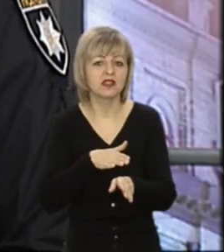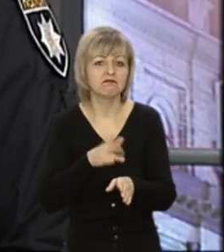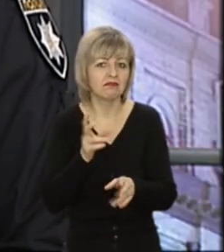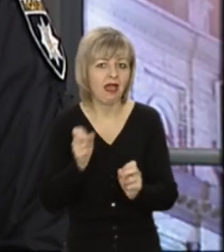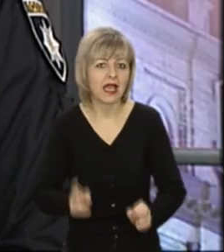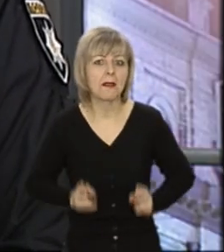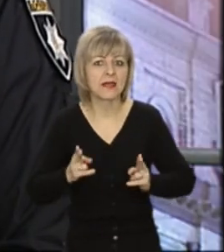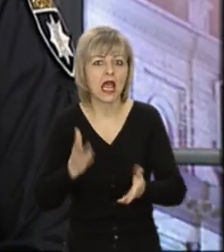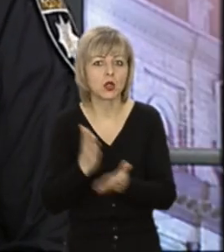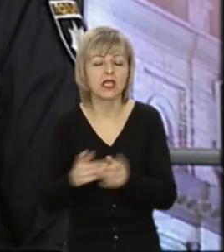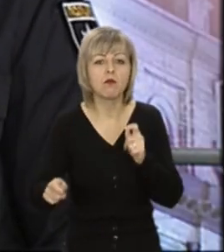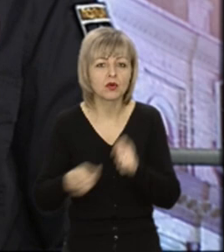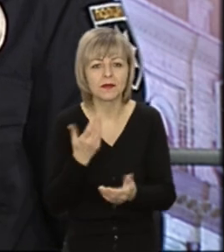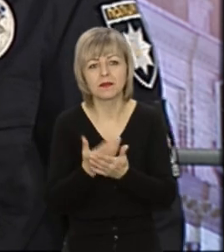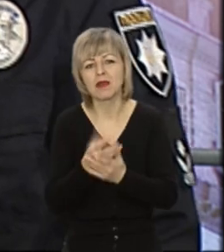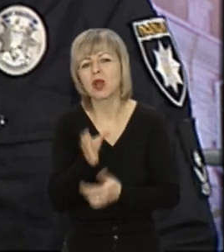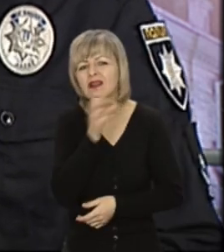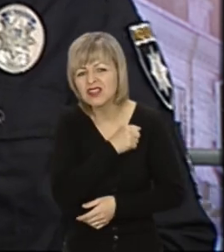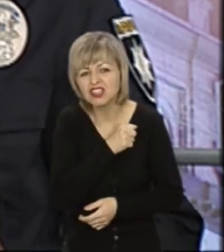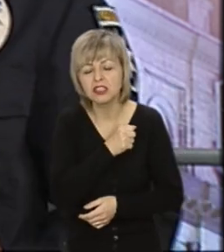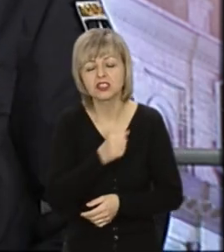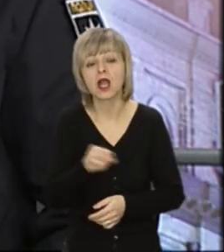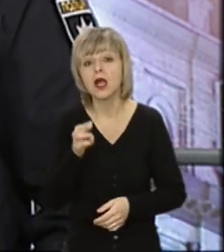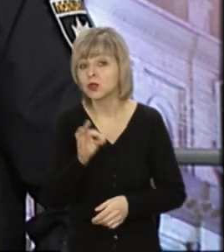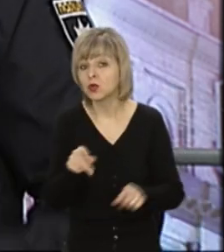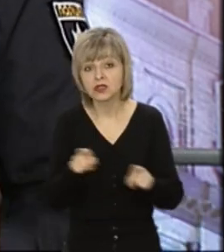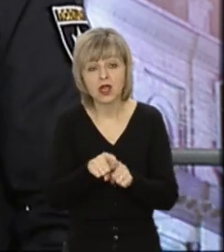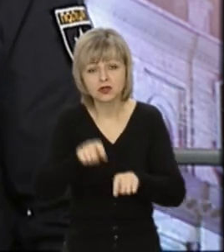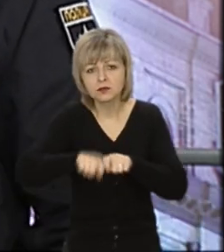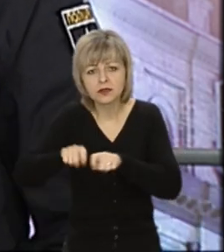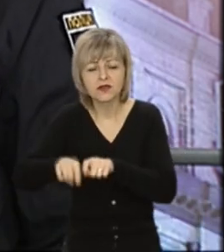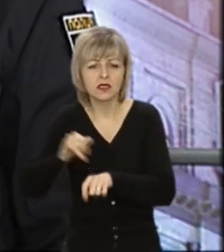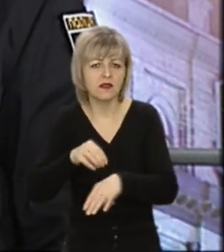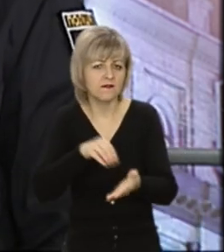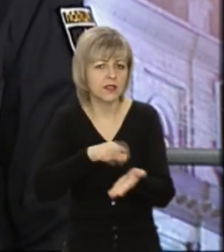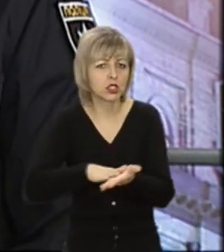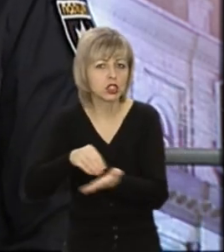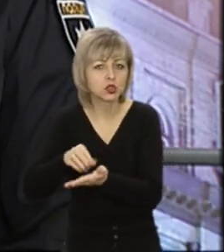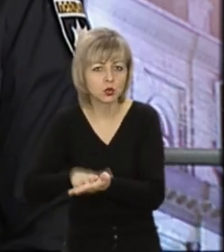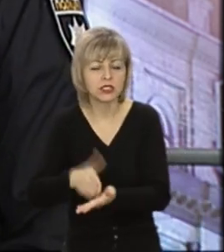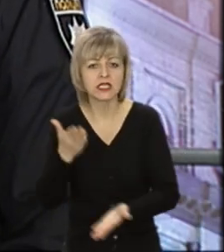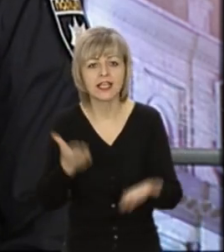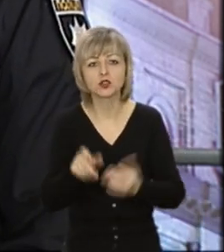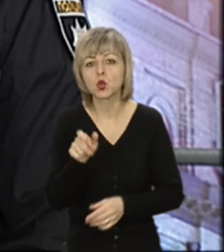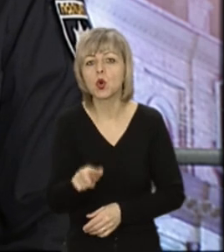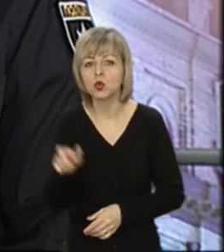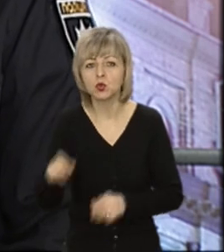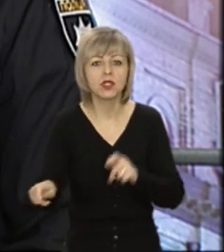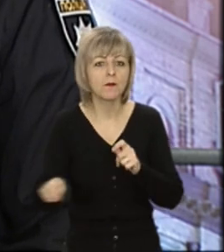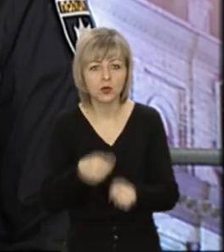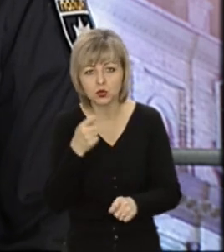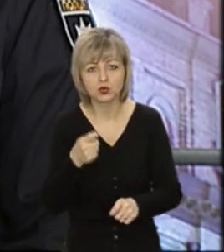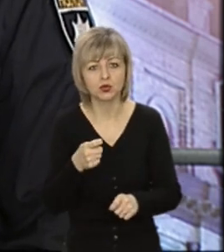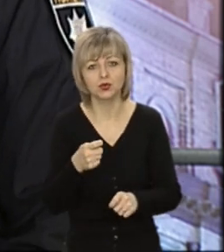кримінальні правопорушення, будь-то якісь там крадіжки, то це також контролюється і фіксується. І в даному, якщо люди порушують навіть